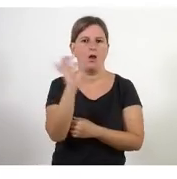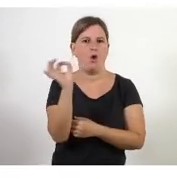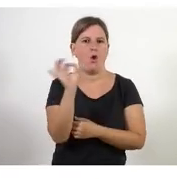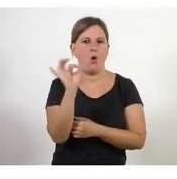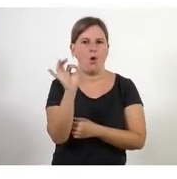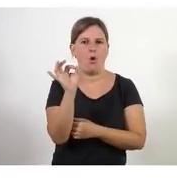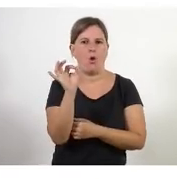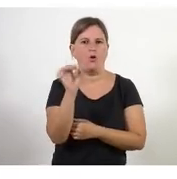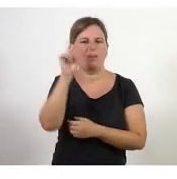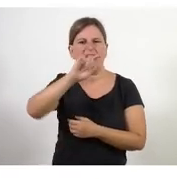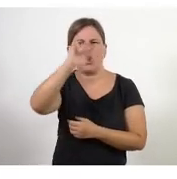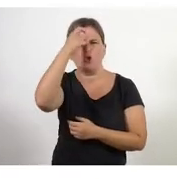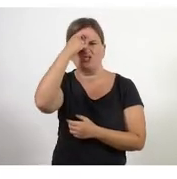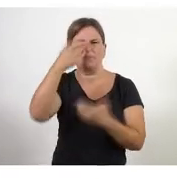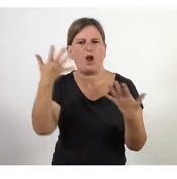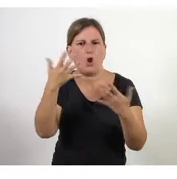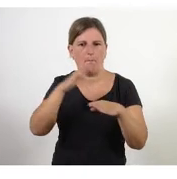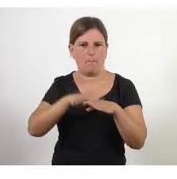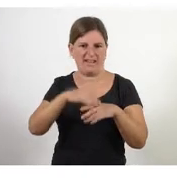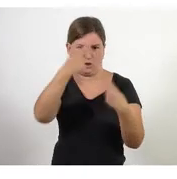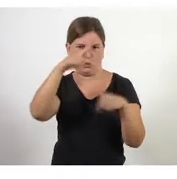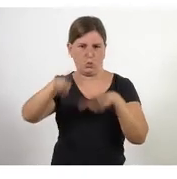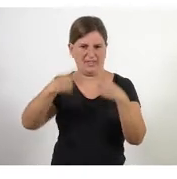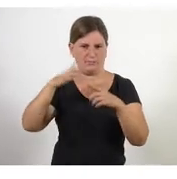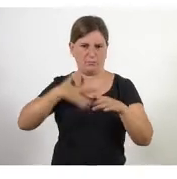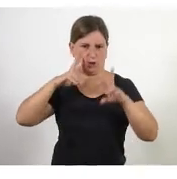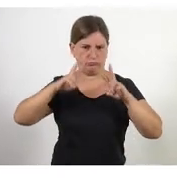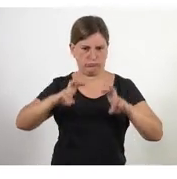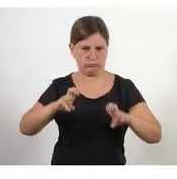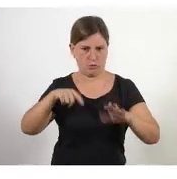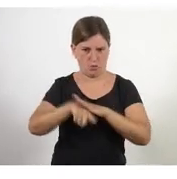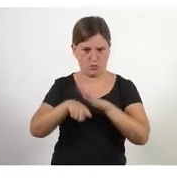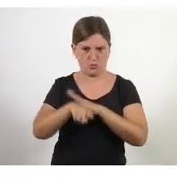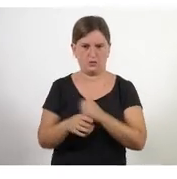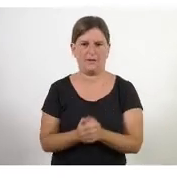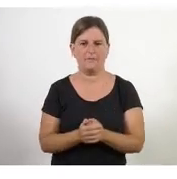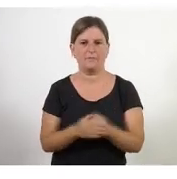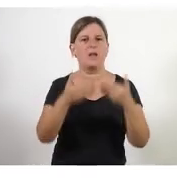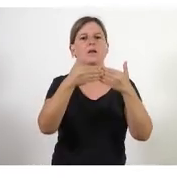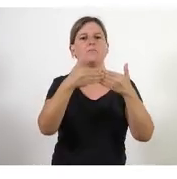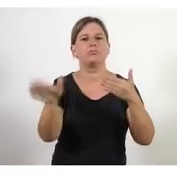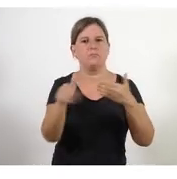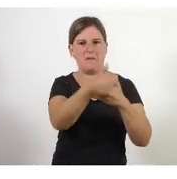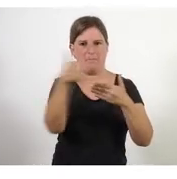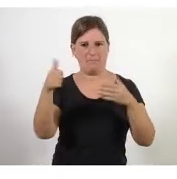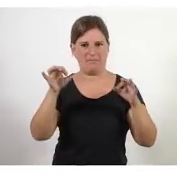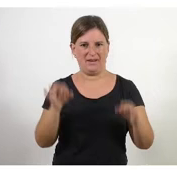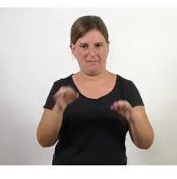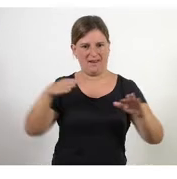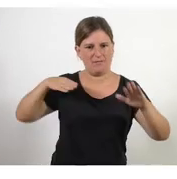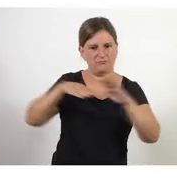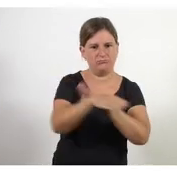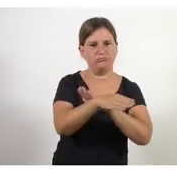quins conceptes. Des d'aquí, comencem ja amb la primera porta, obrim la primera porta, entrem,